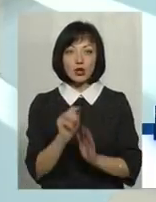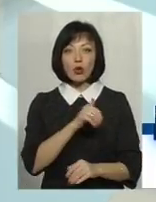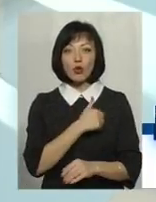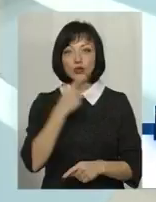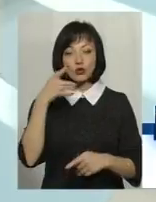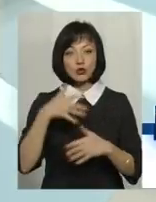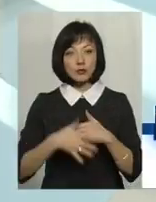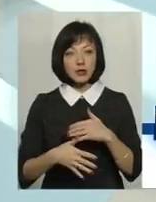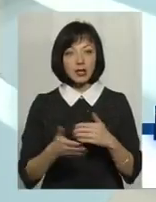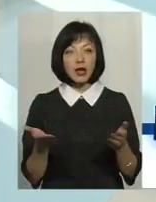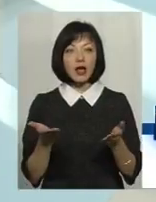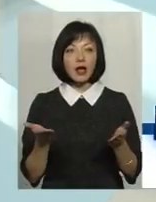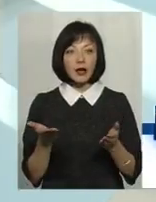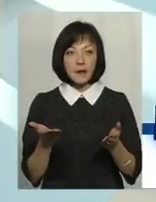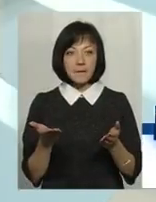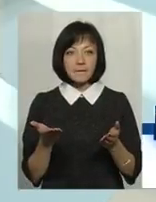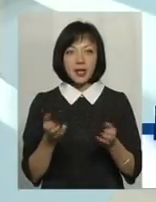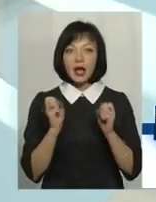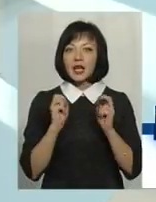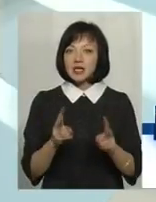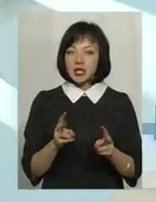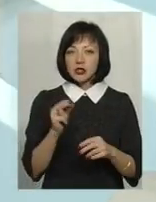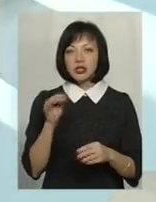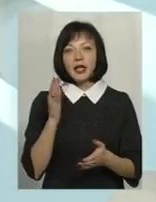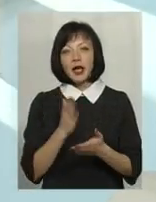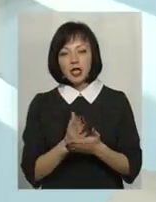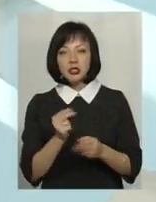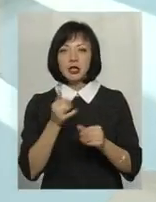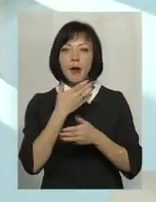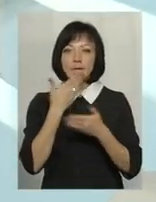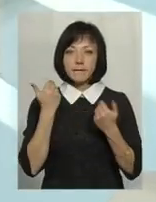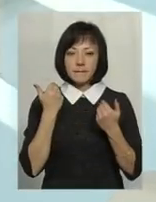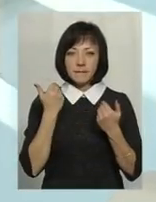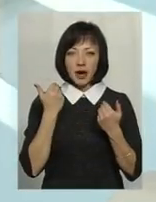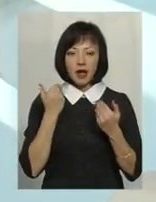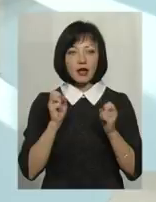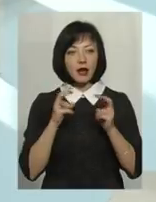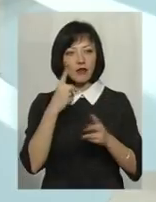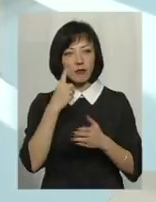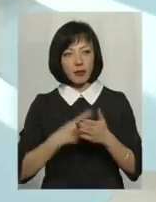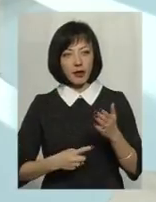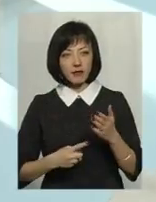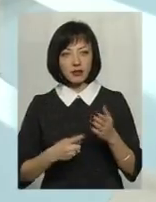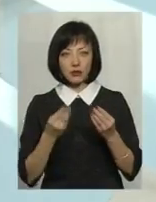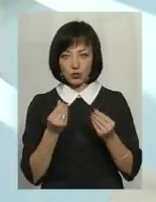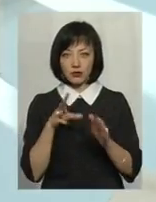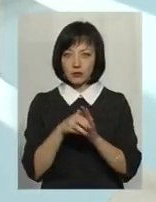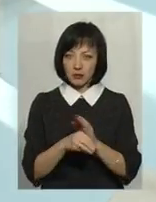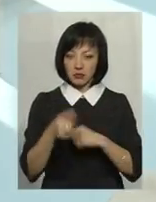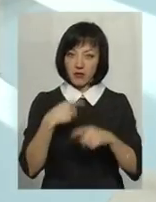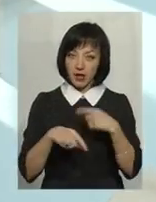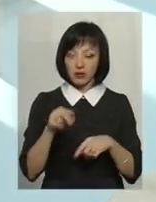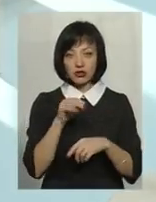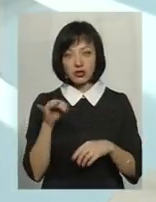розуміти, які в них ризики, чи в них є ризики, чи немає ризиків, наскільки вони будуть впевнені в тому, що вони інвестують ці кошти. І тому